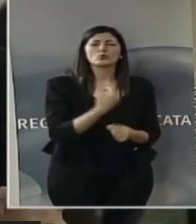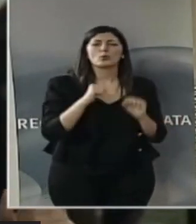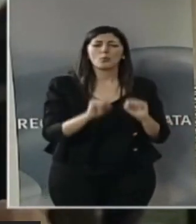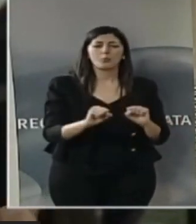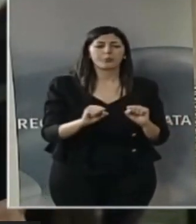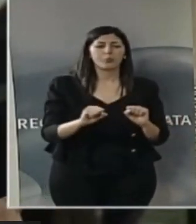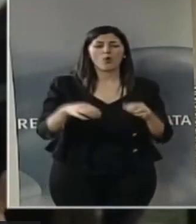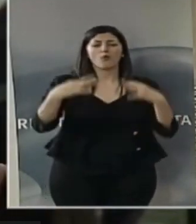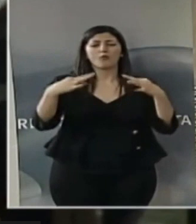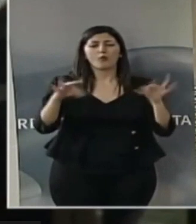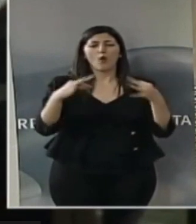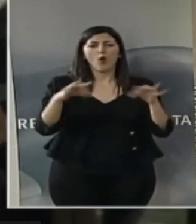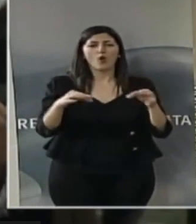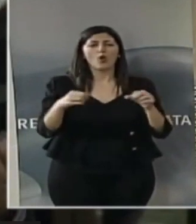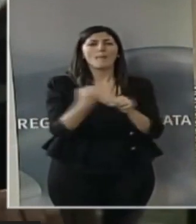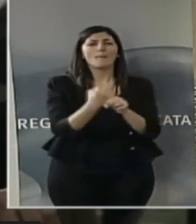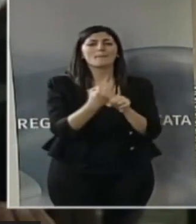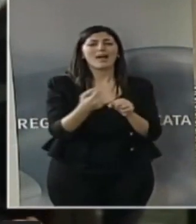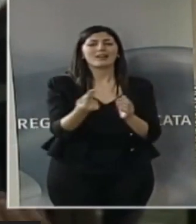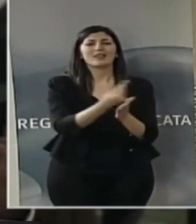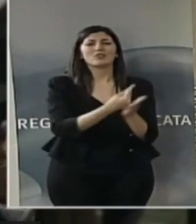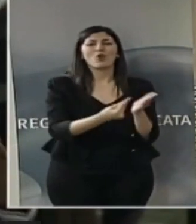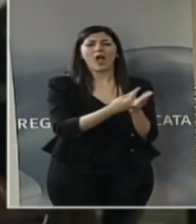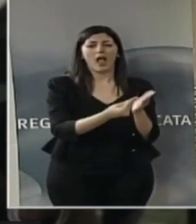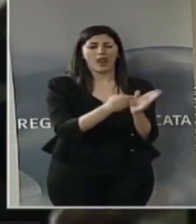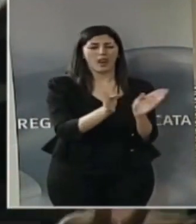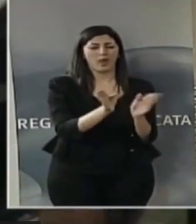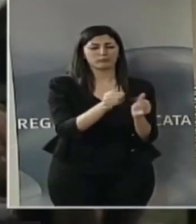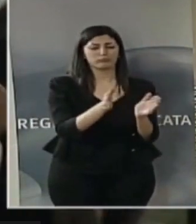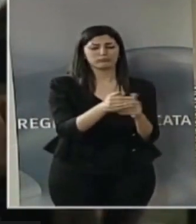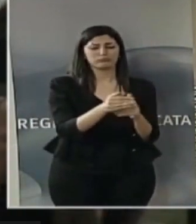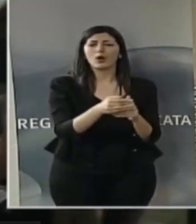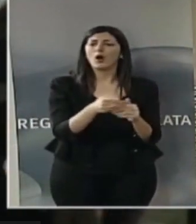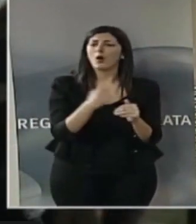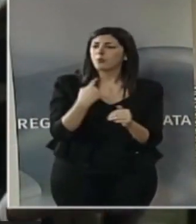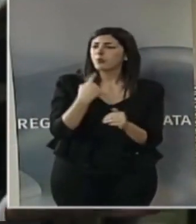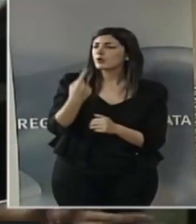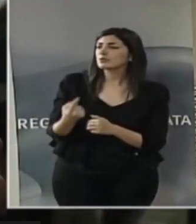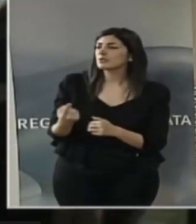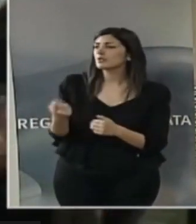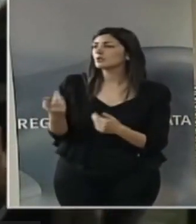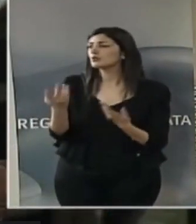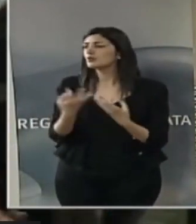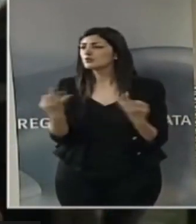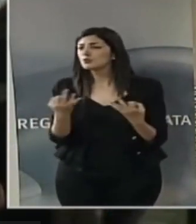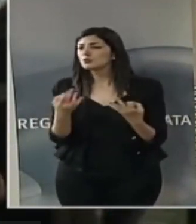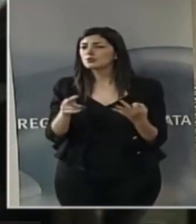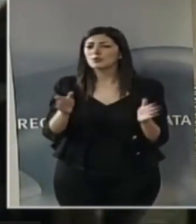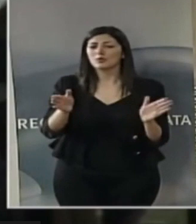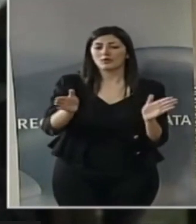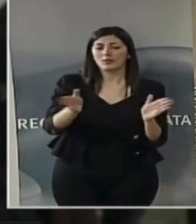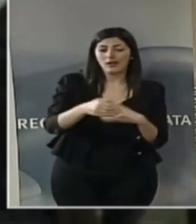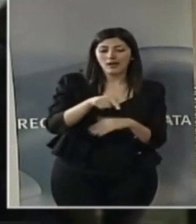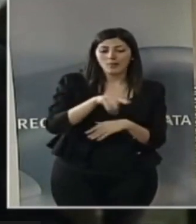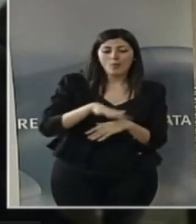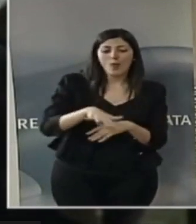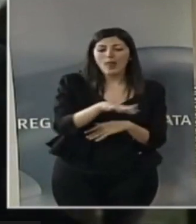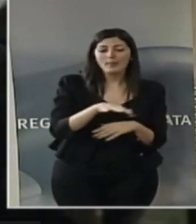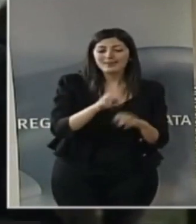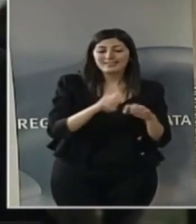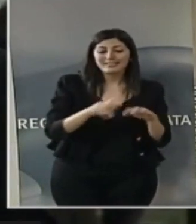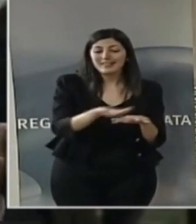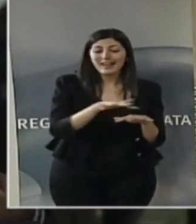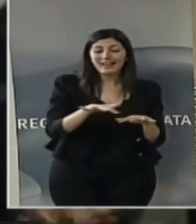fogli e particella, se stanno in un territorio in cui il nocciolo può essere una possibilità o meno. Stessa modalità